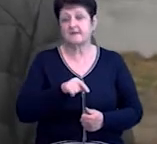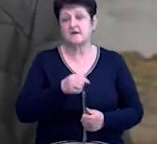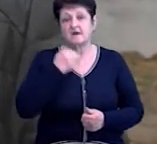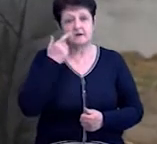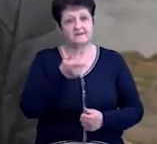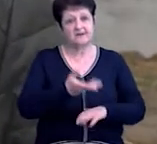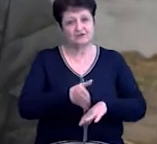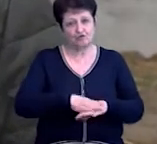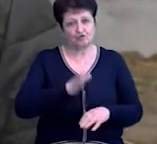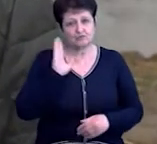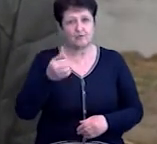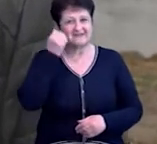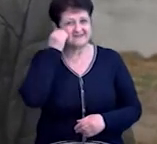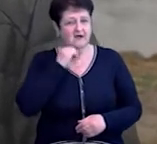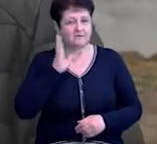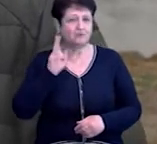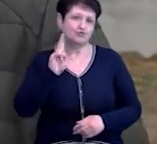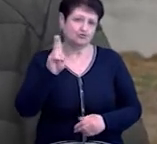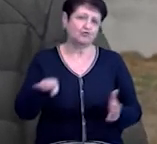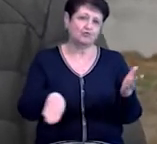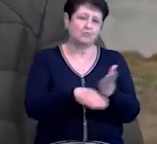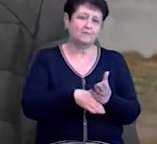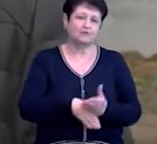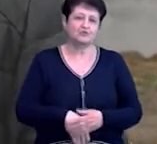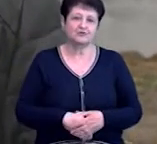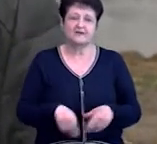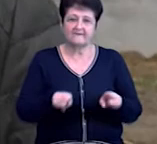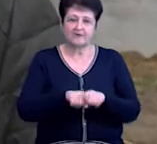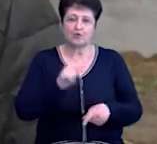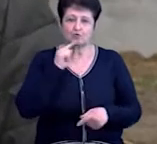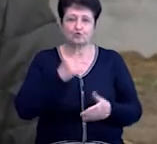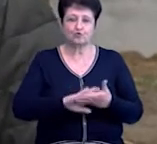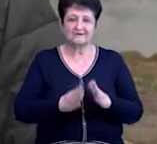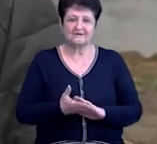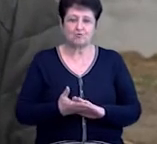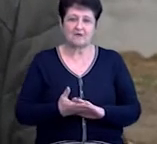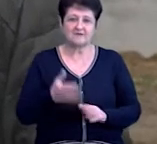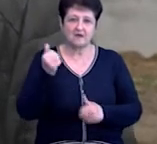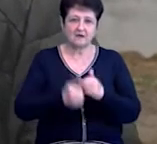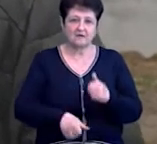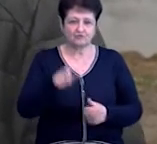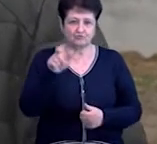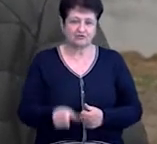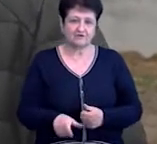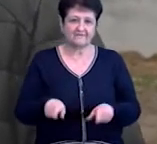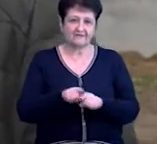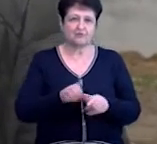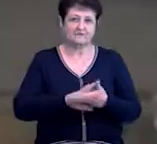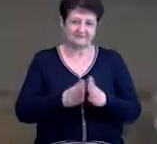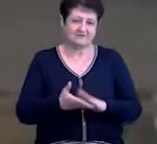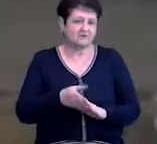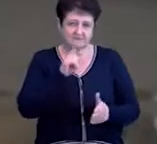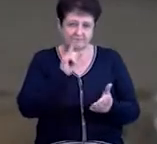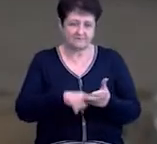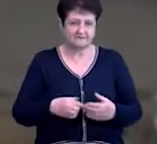тебе буде складно, чи коли ти будеш старий, те, можливо, хтось допоможе в такій трудній ситуації. Тому що кожен може в такій ситуації оказатися.